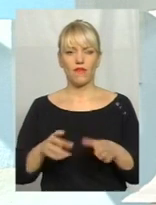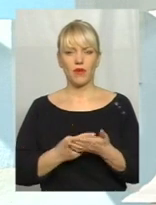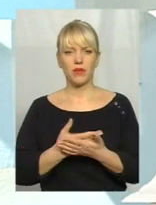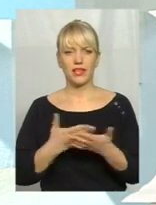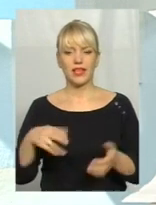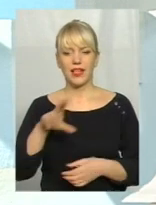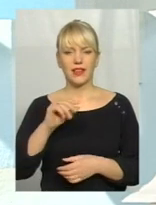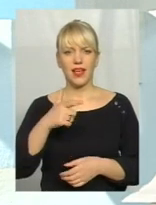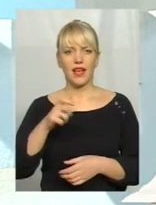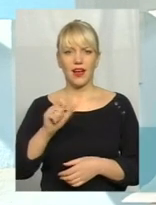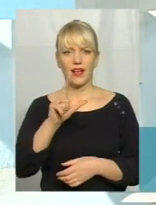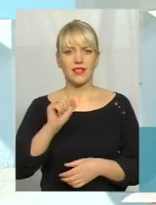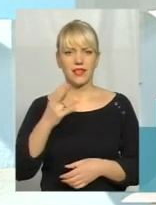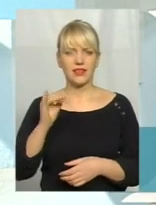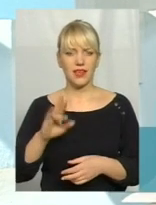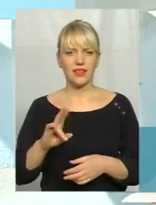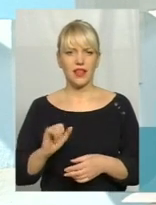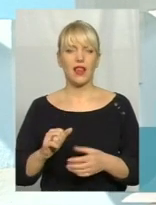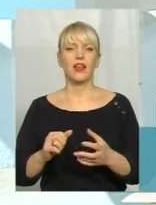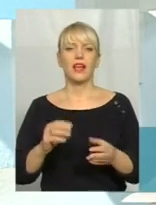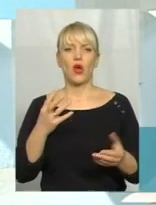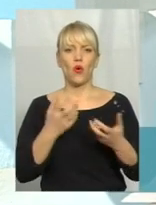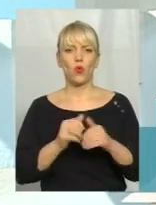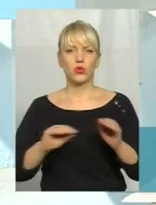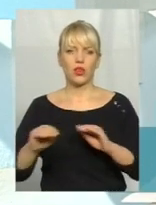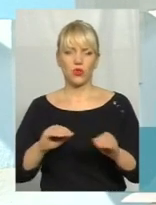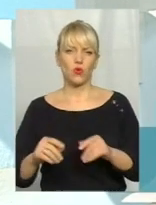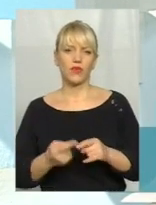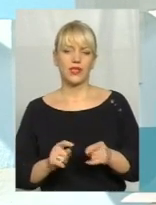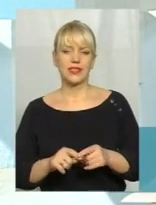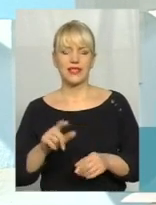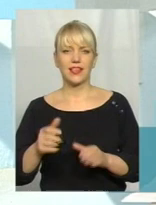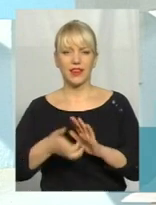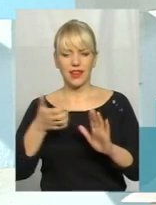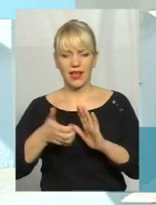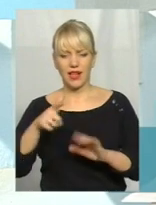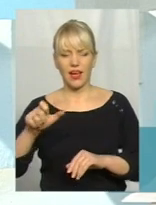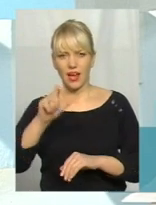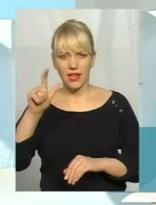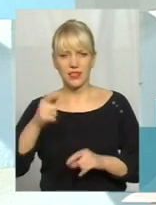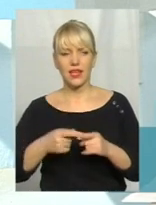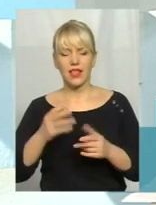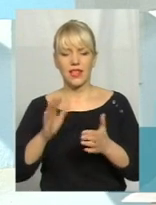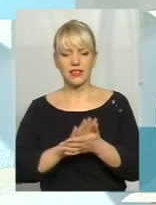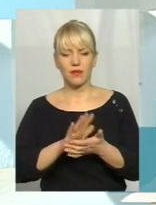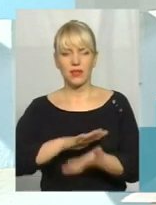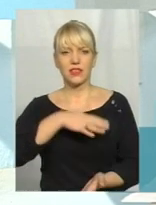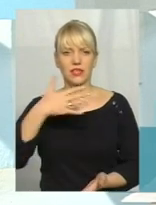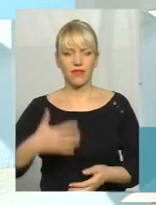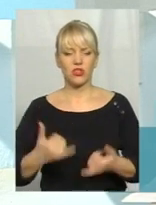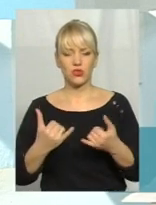дегазаційну установку на сміттєзвалищі. Тобто, дегазаційна установка на сміттєзвалищі на сьогоднішній день